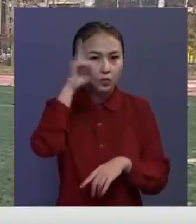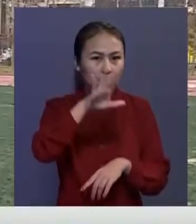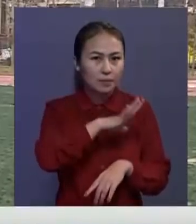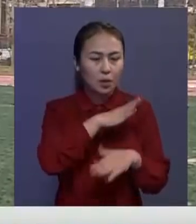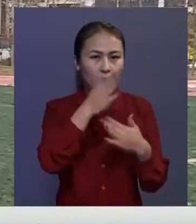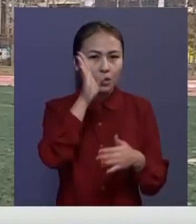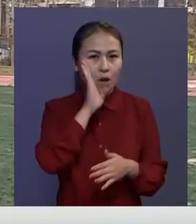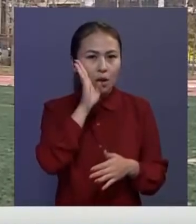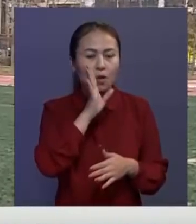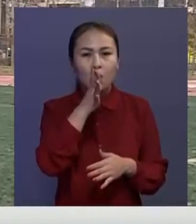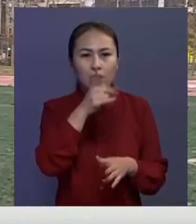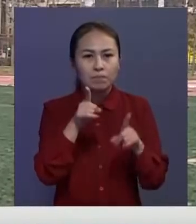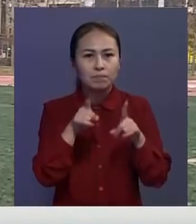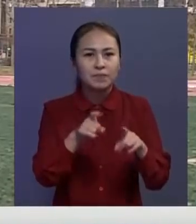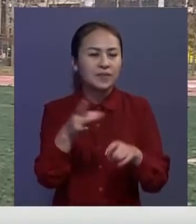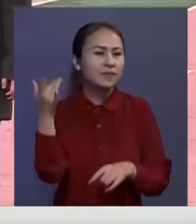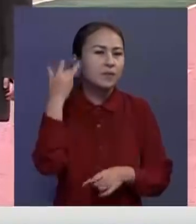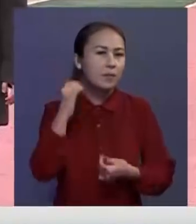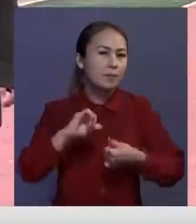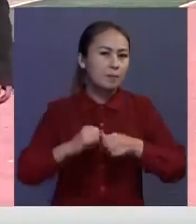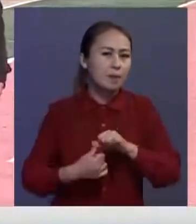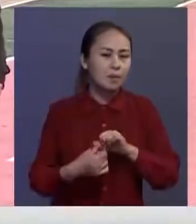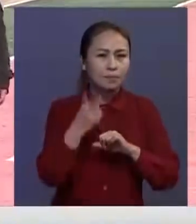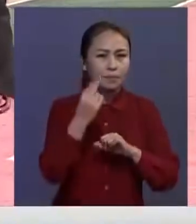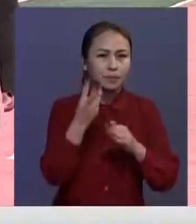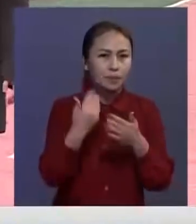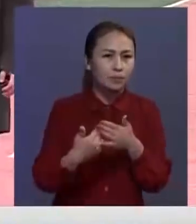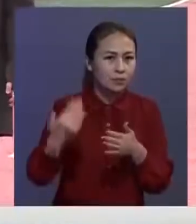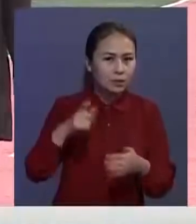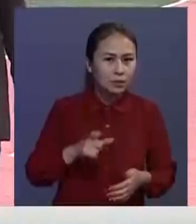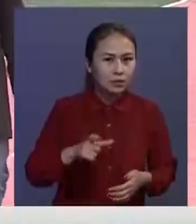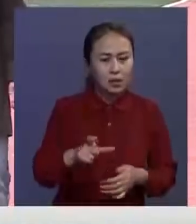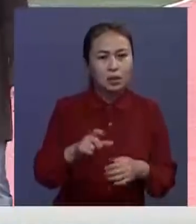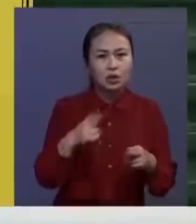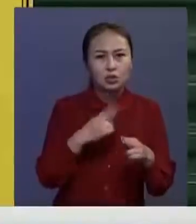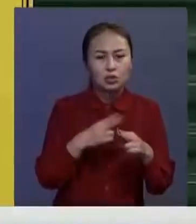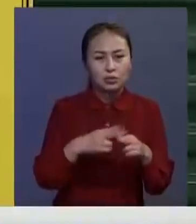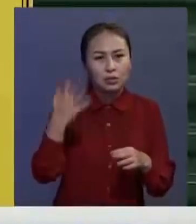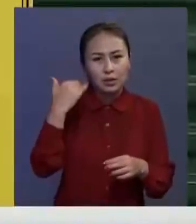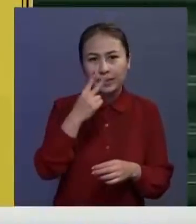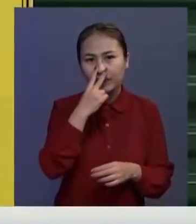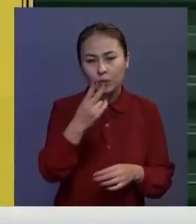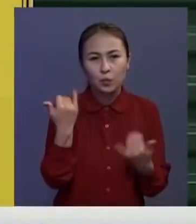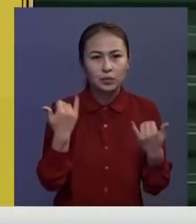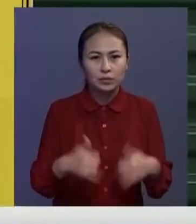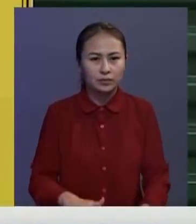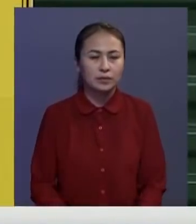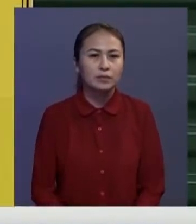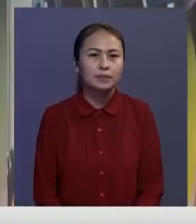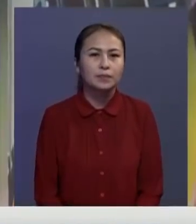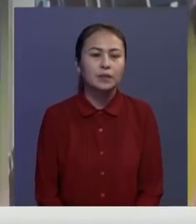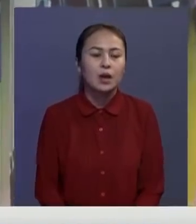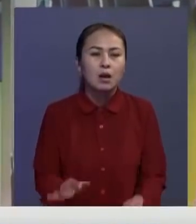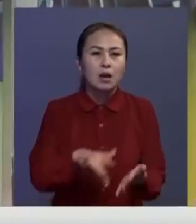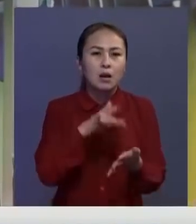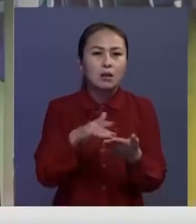Ол таңғы уақытта осында жүгірууді әдетке айналдырған. Бір үлгін бұрын жүгіру жолаға темір қоршауға тірелгенде аңтан болдым дейді. Қала